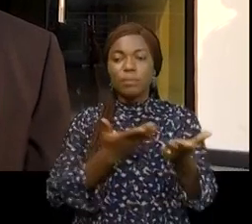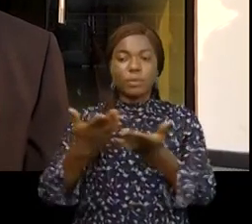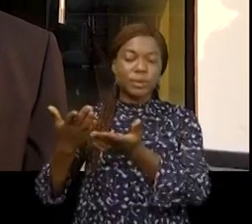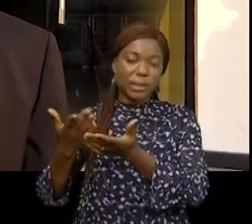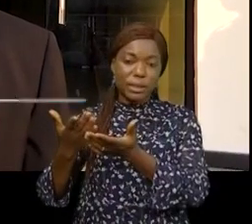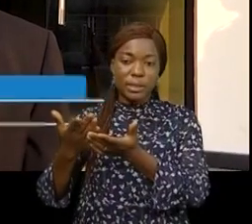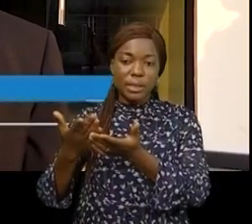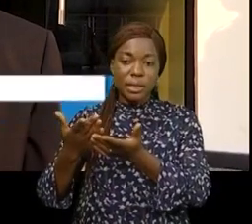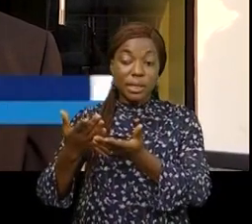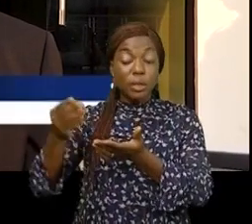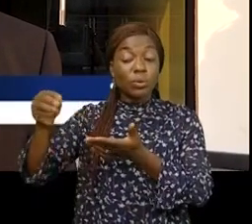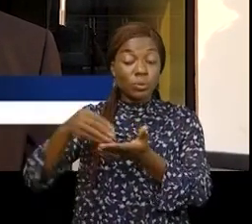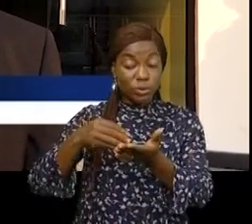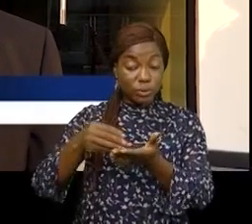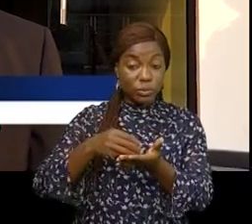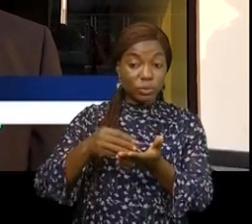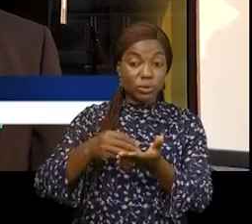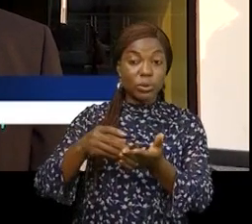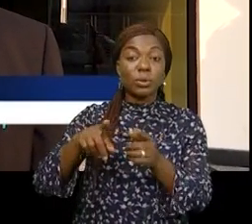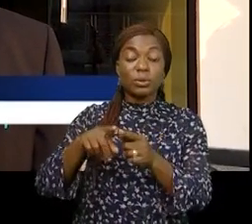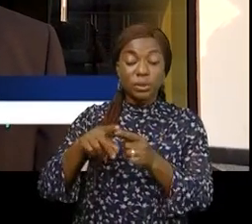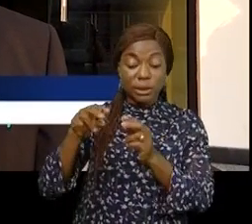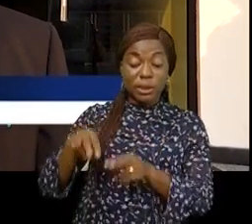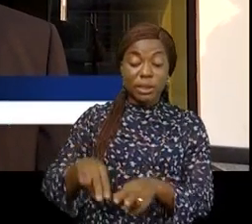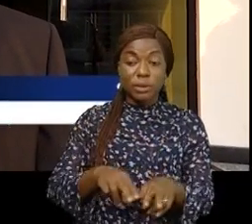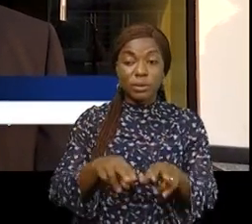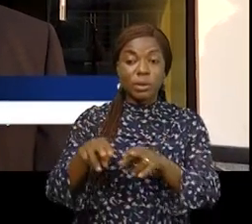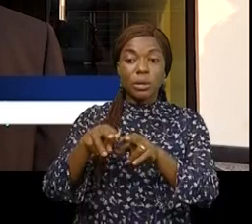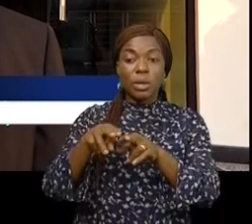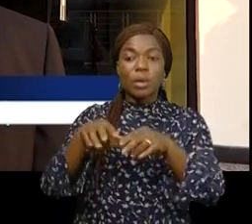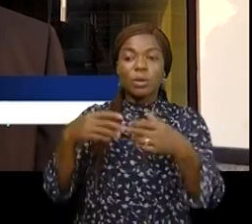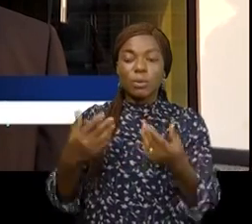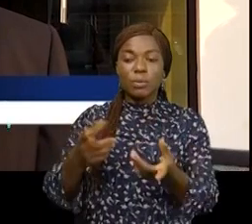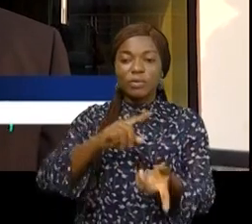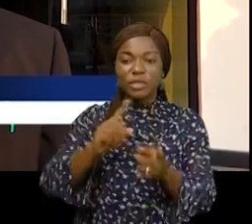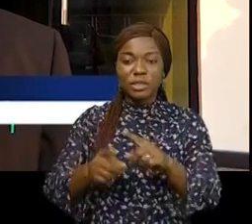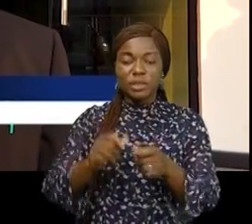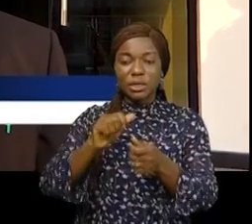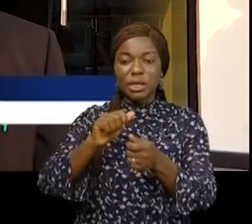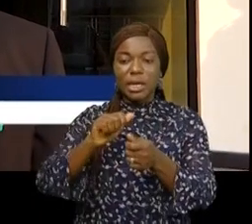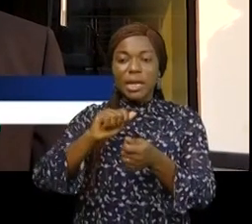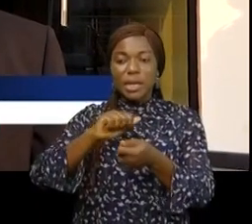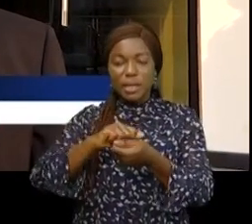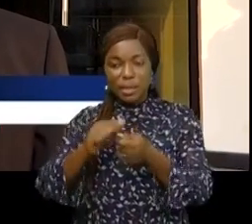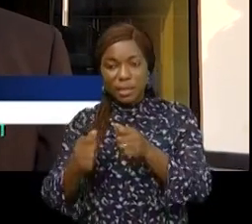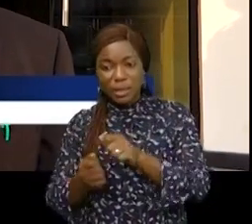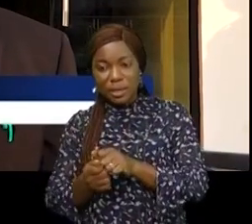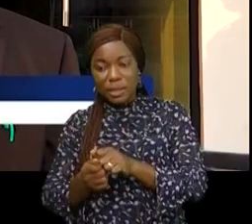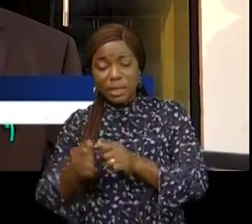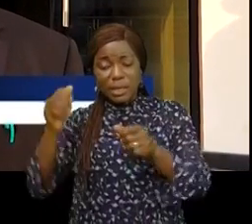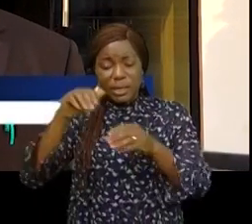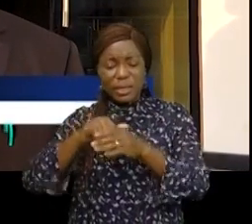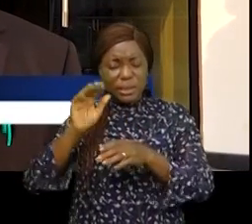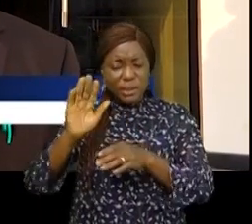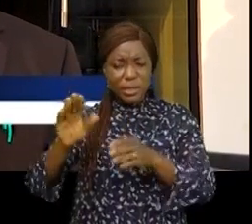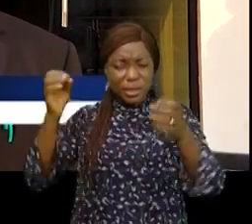contributions et quelques stratégies à proposer au gouvernement comment on peut améliorer la surveillance de ces volcans parce que